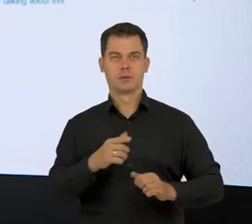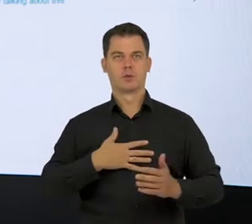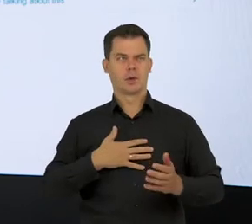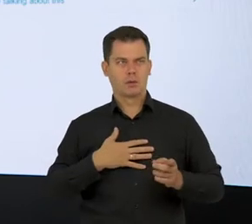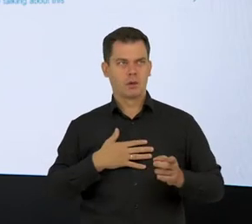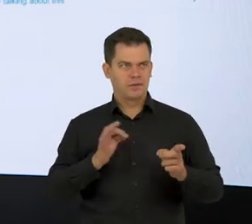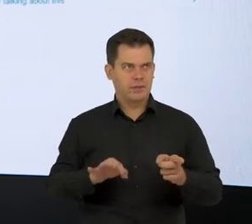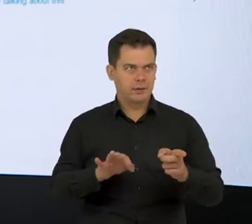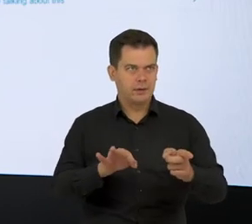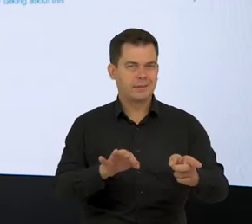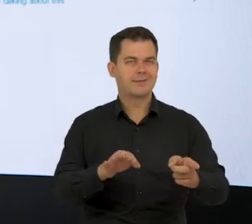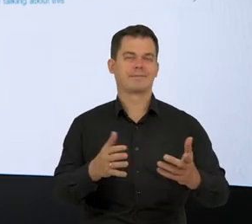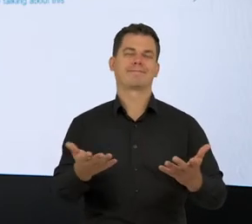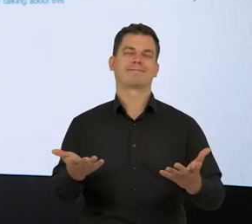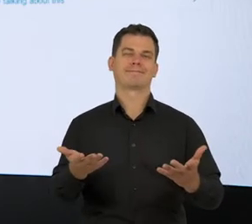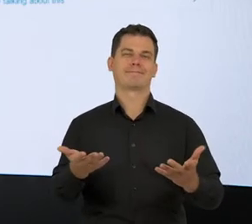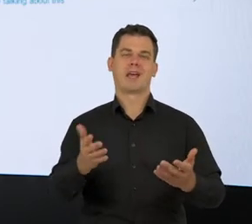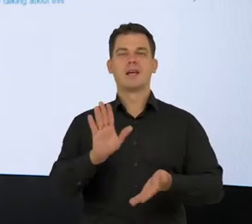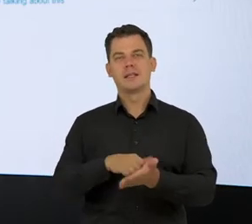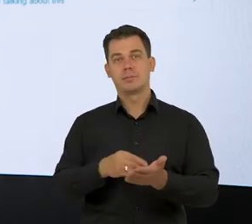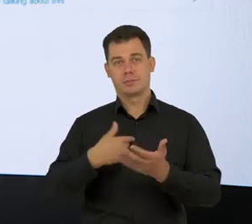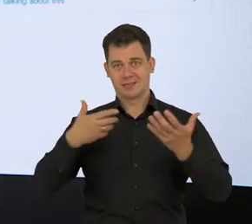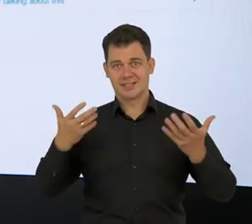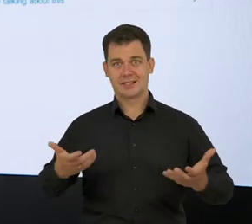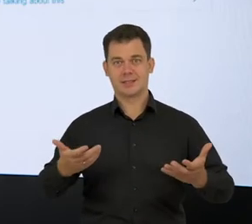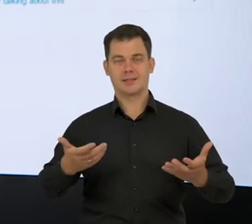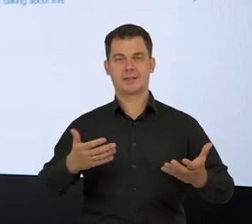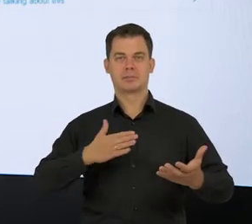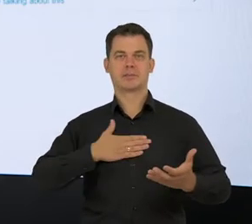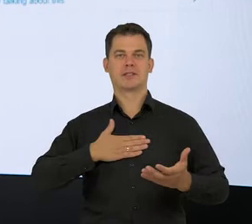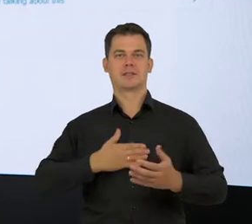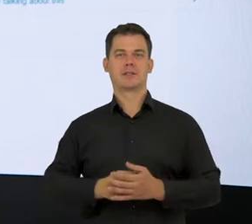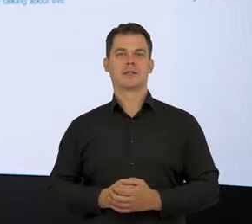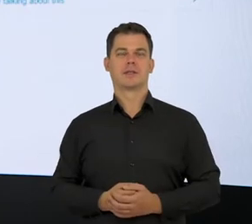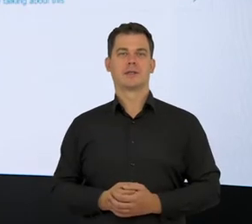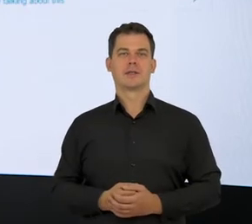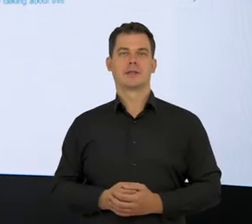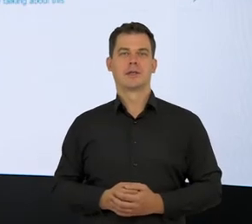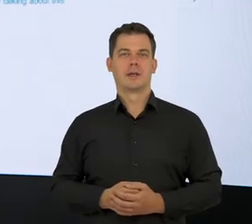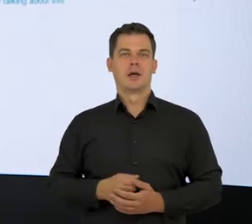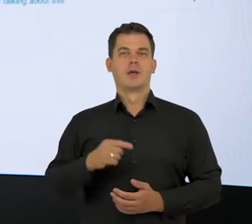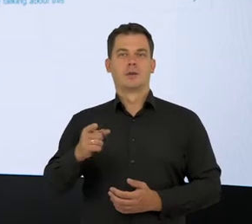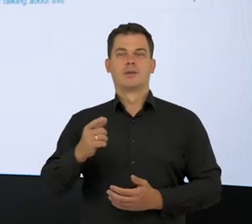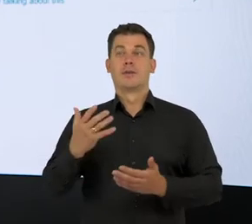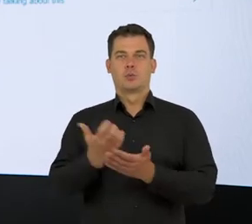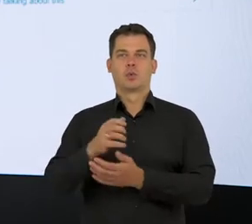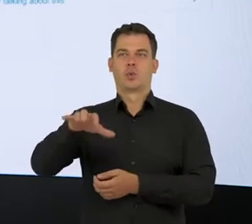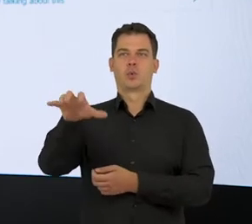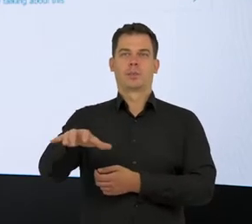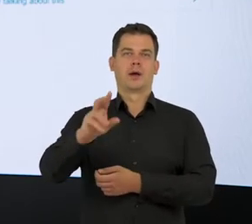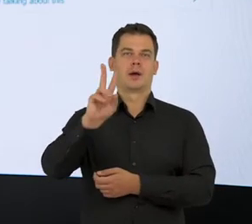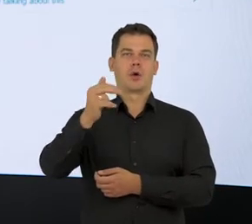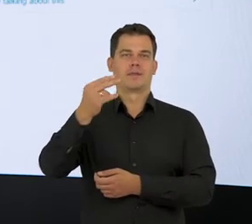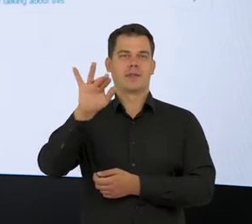chcemy mieć, powiedzmy, chcemy zdobyć taką grupę